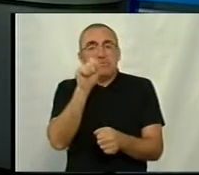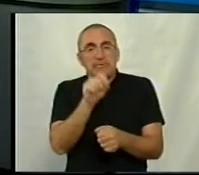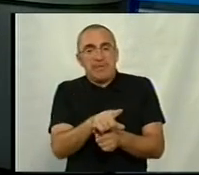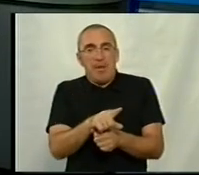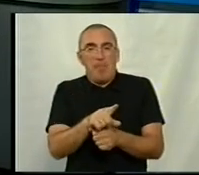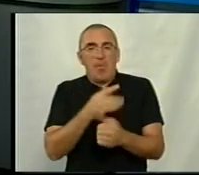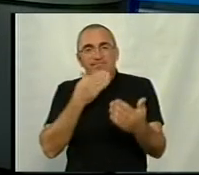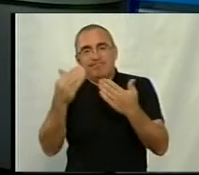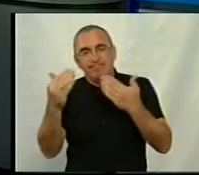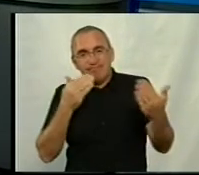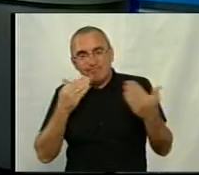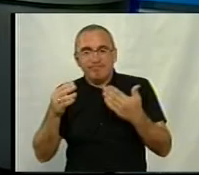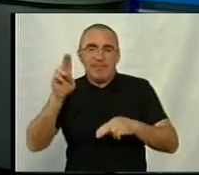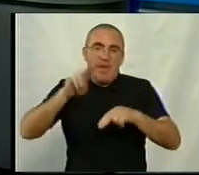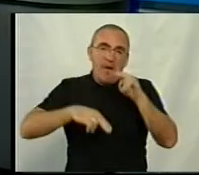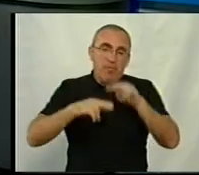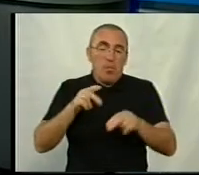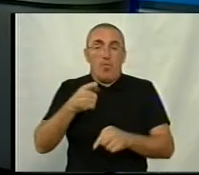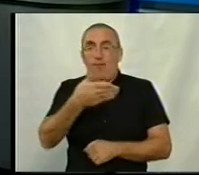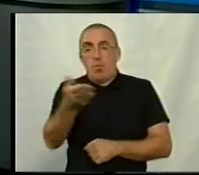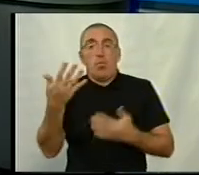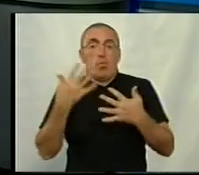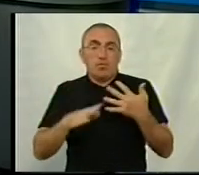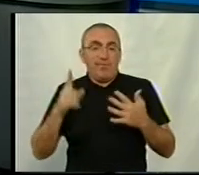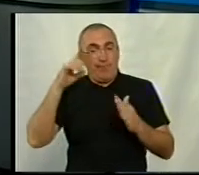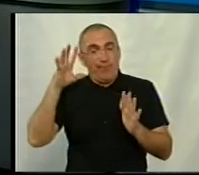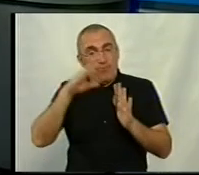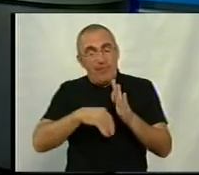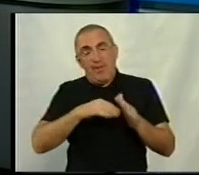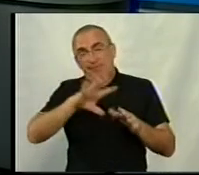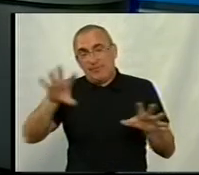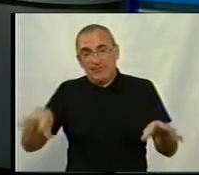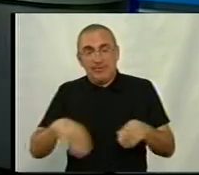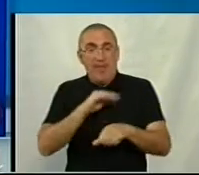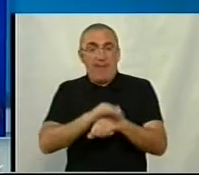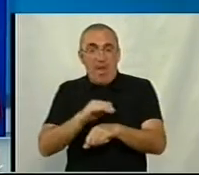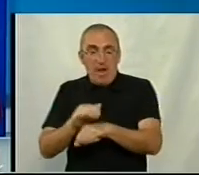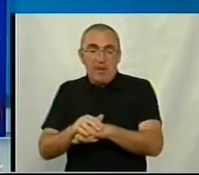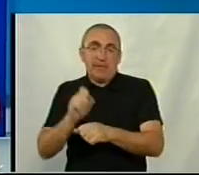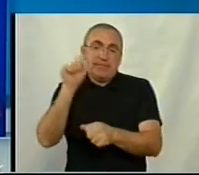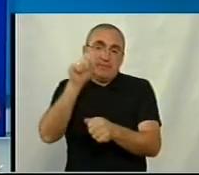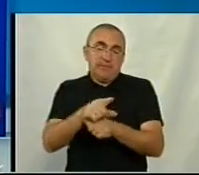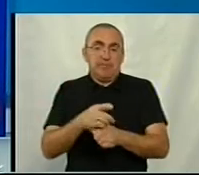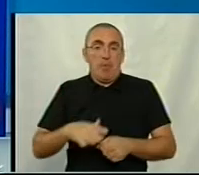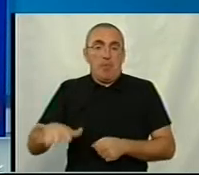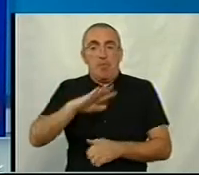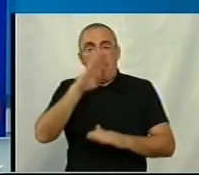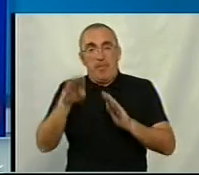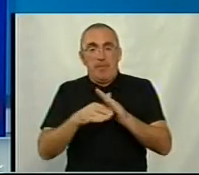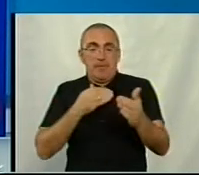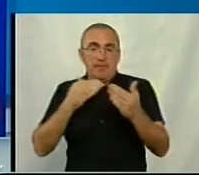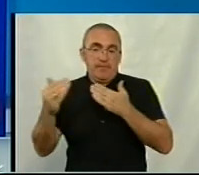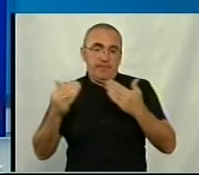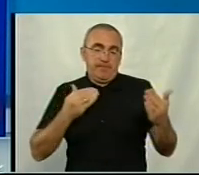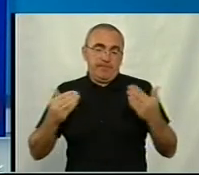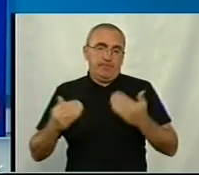експозиції, замовлені забудови, і вони вже, враховуючи всі ці фактори, замовляють собі площі під експозиції на